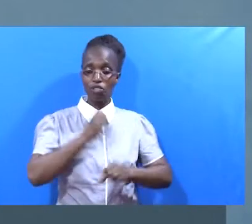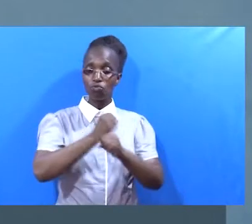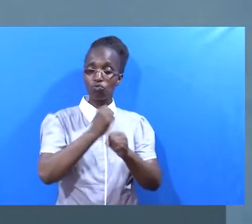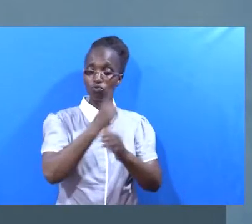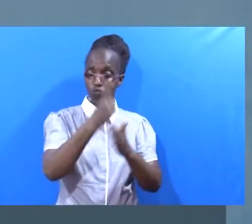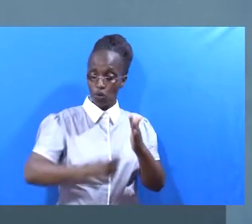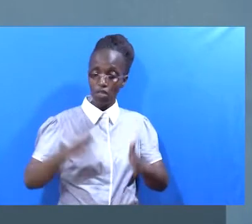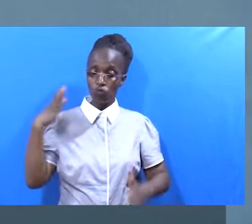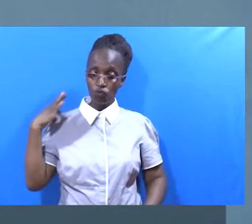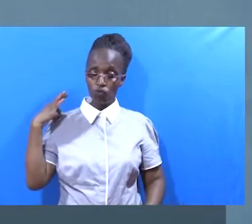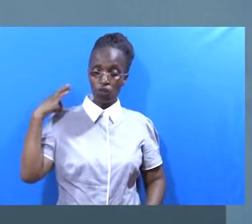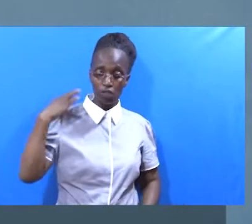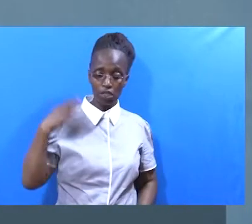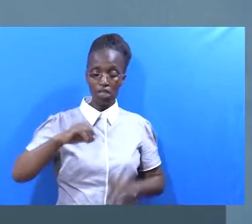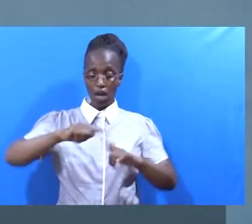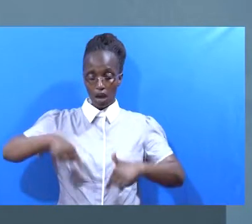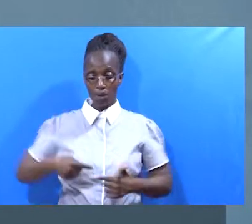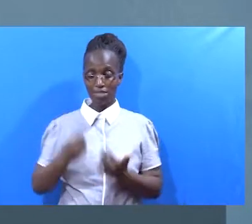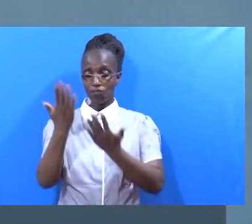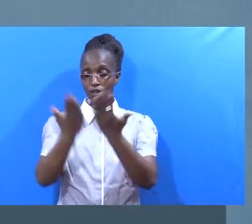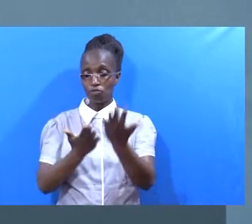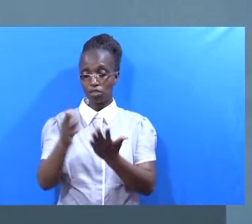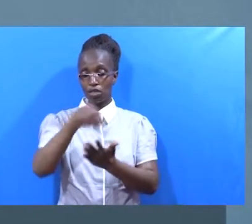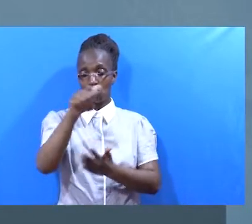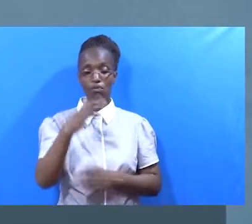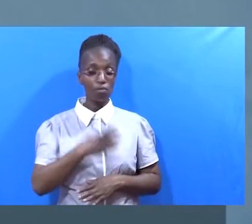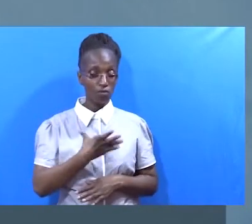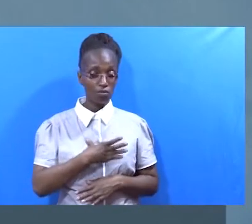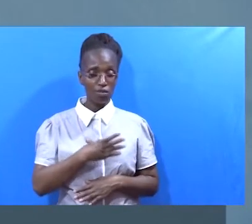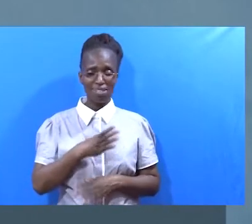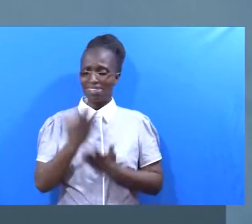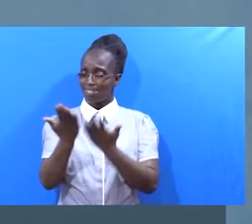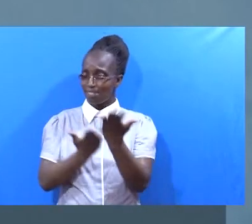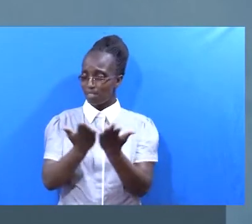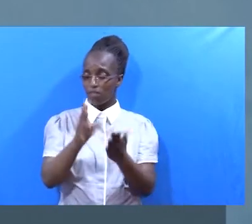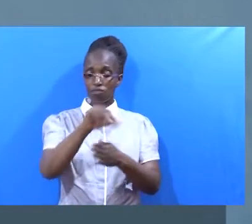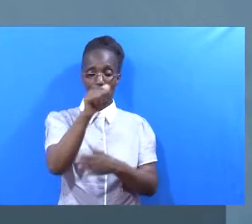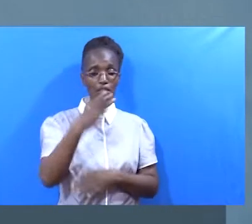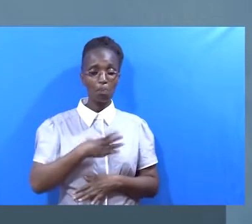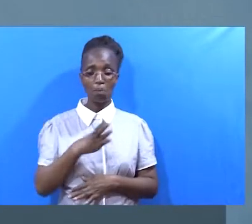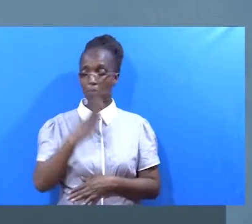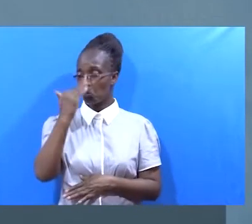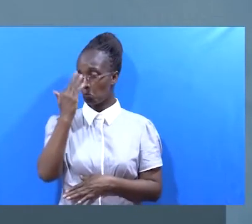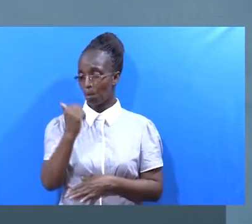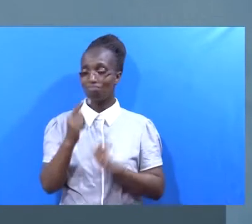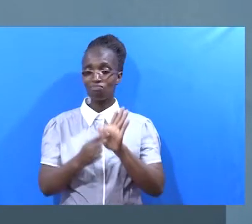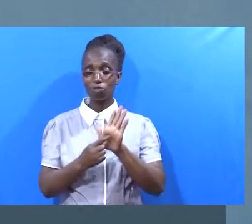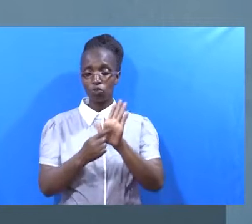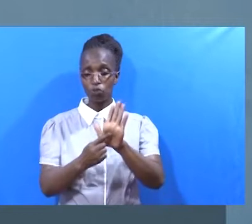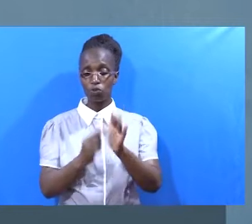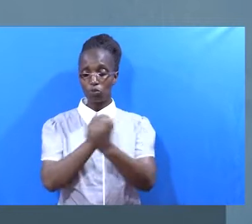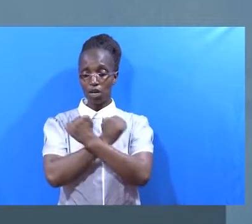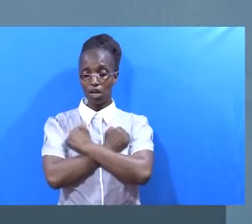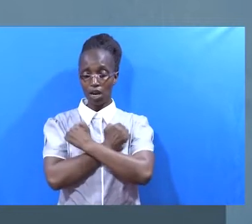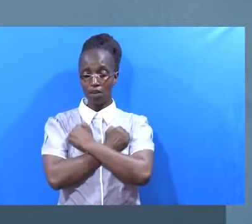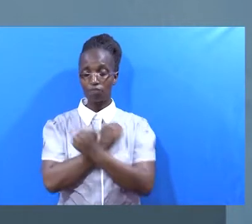Tujitoe kutumika Kwanini tuwatumikia wengine Ni kwa sababu tunyaonyesha